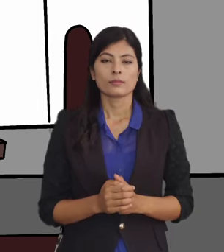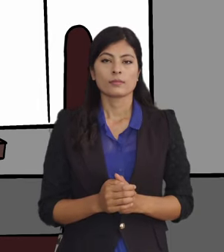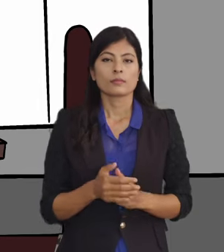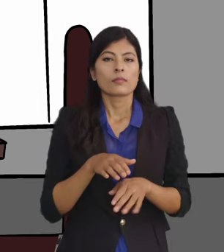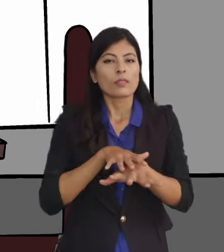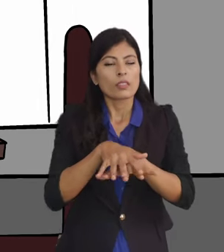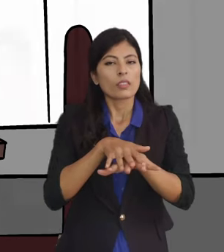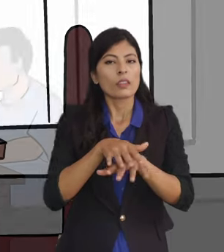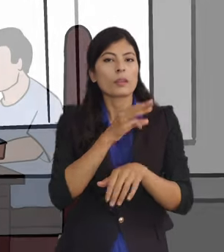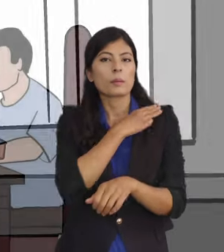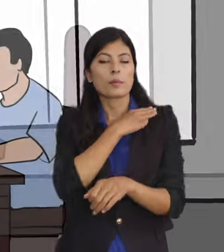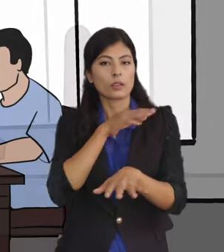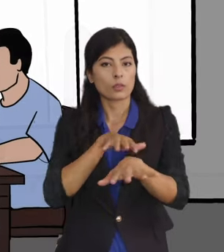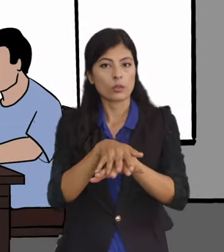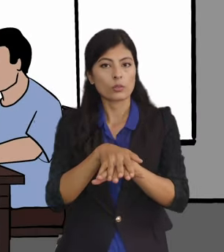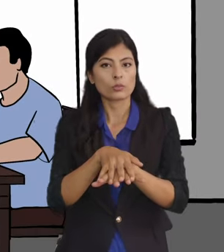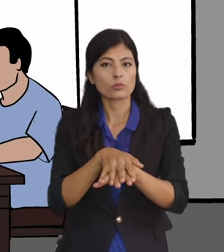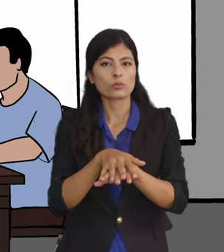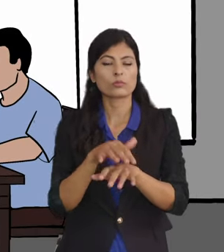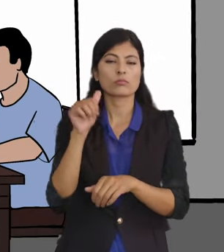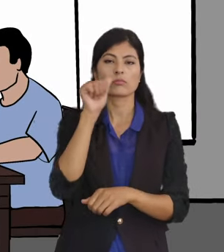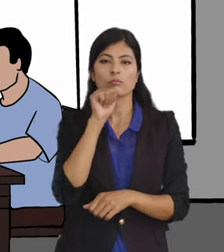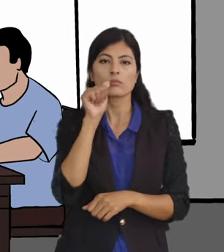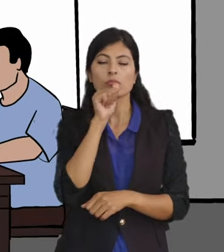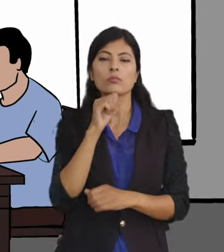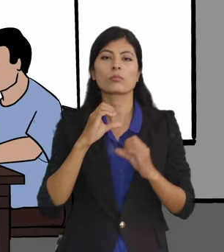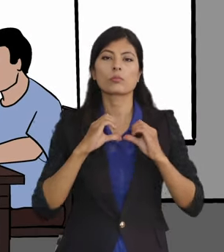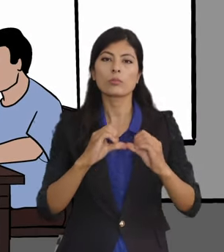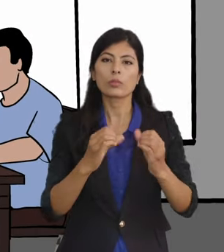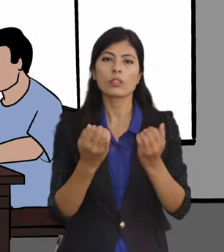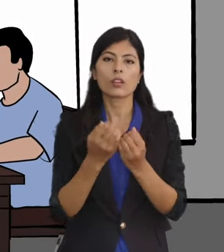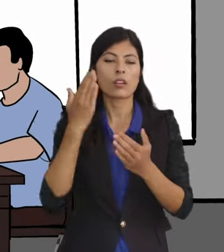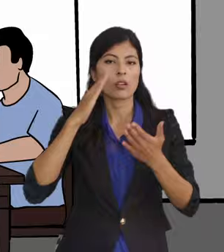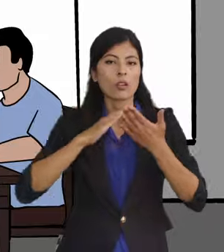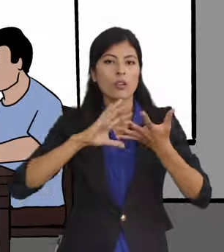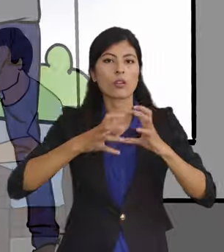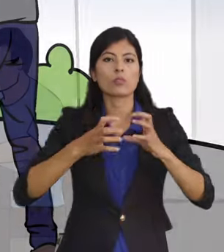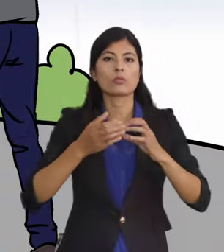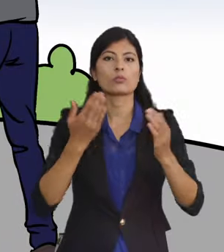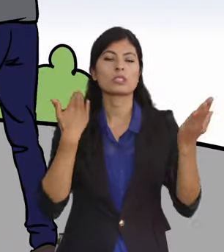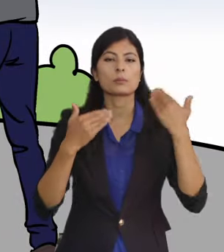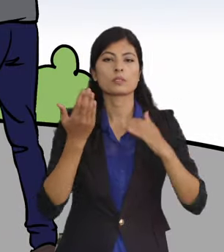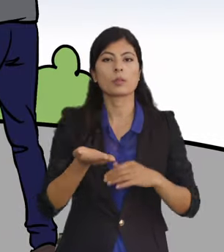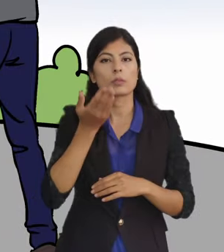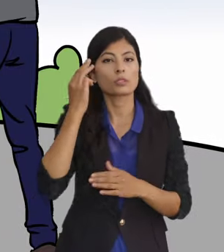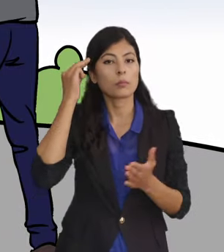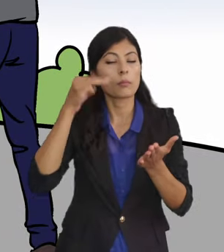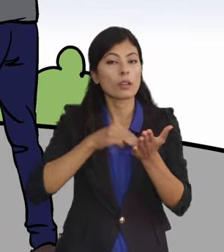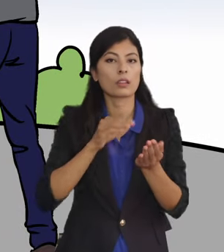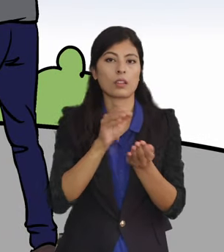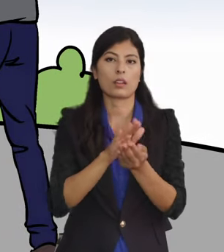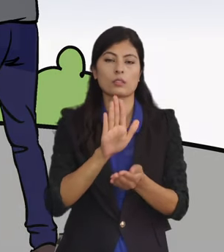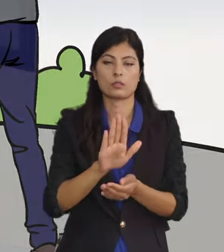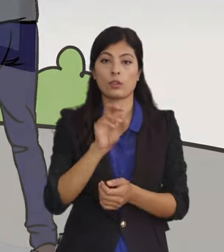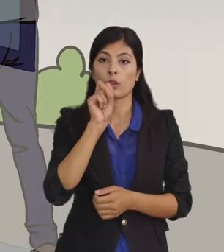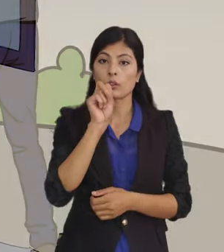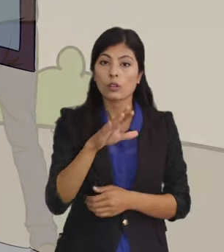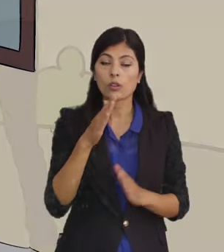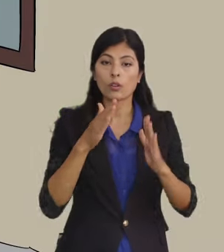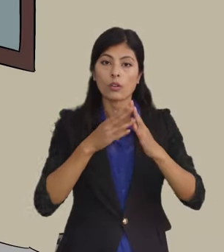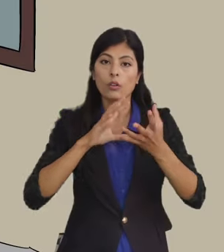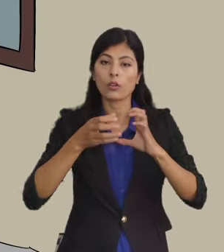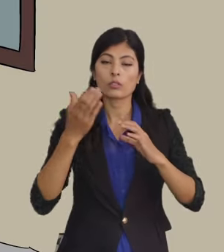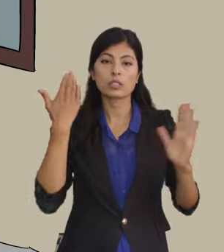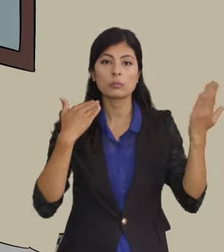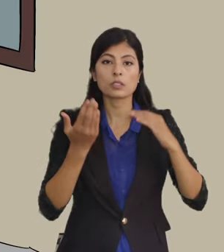कति पाई मानी सरू मादक पदार्थ सेवन ले घरेले हिमसा बढ़चा बन्दे मानेता रागदेशन तर घरेले हिमसा बढ़णमा